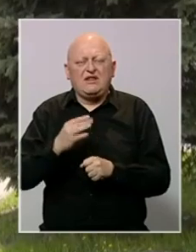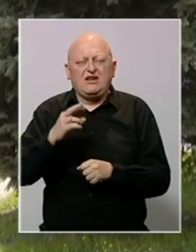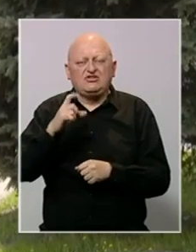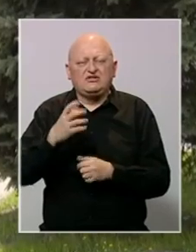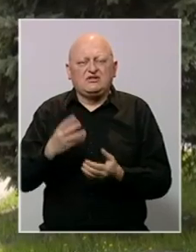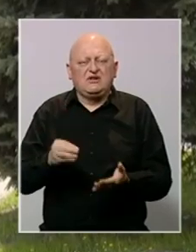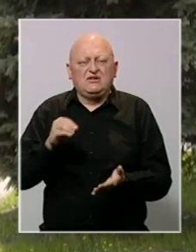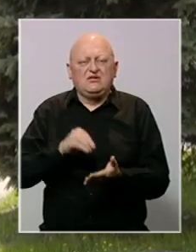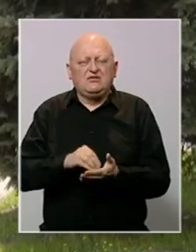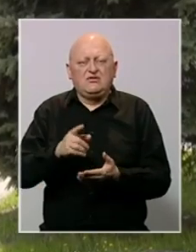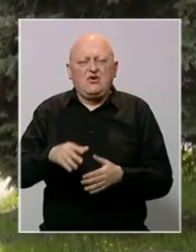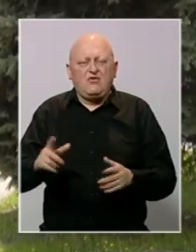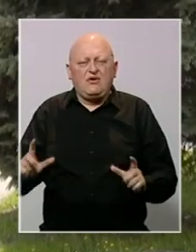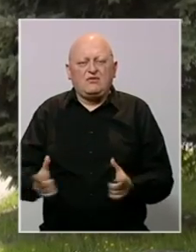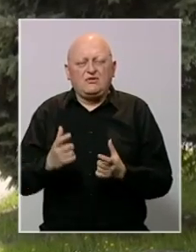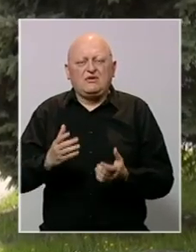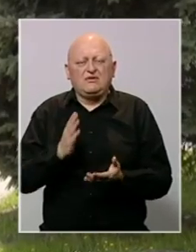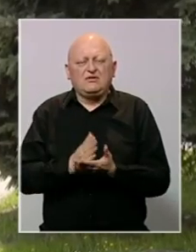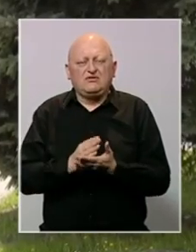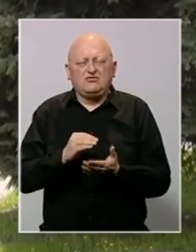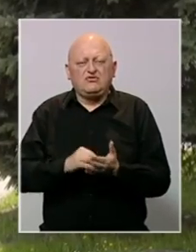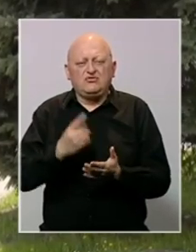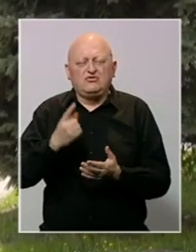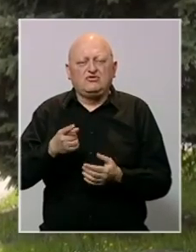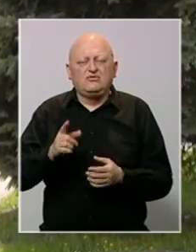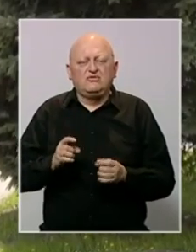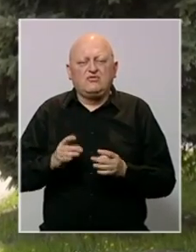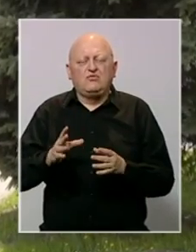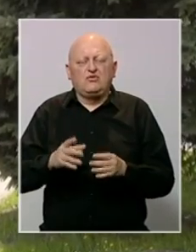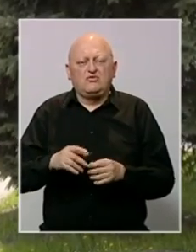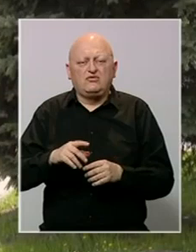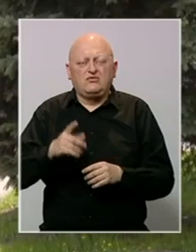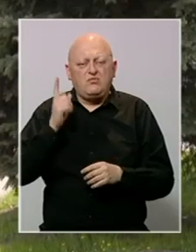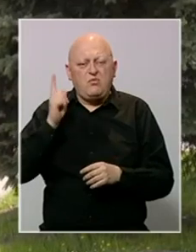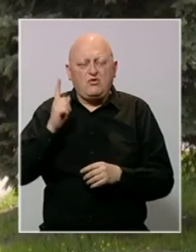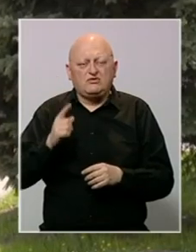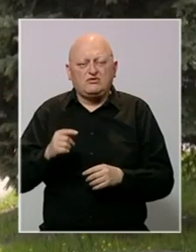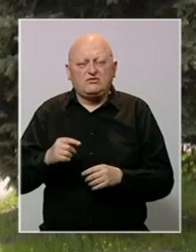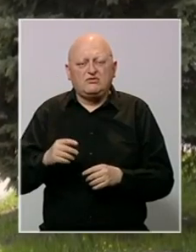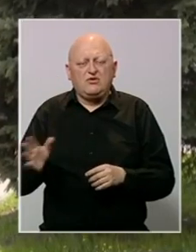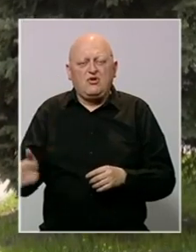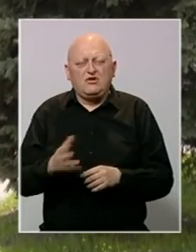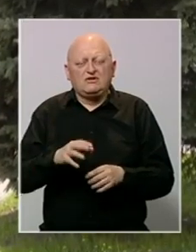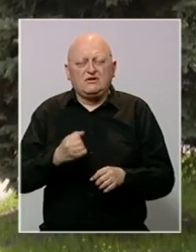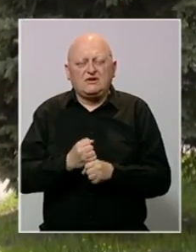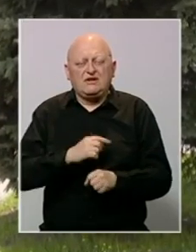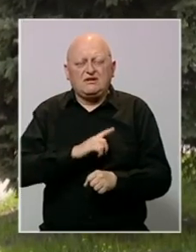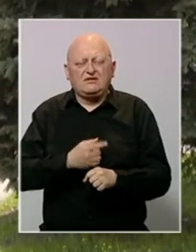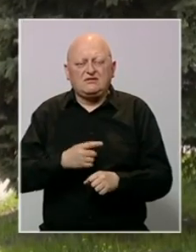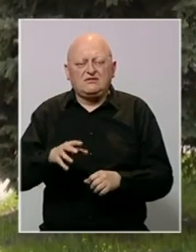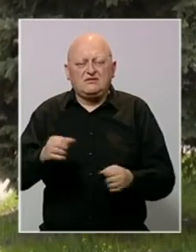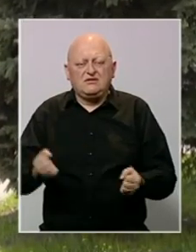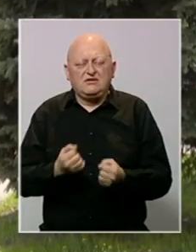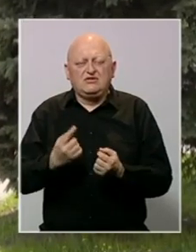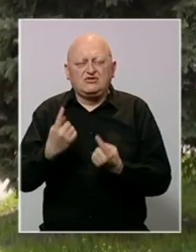kako bi obilježili ovaj praznik na način da još jednom upute porukuju upozore na odliv radne snage, na težak položaj